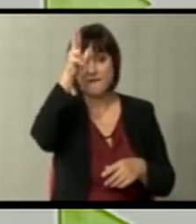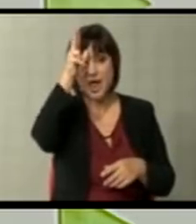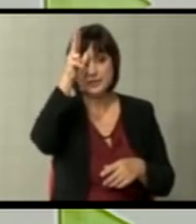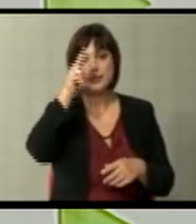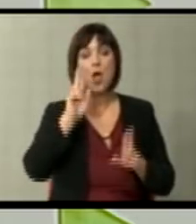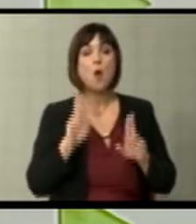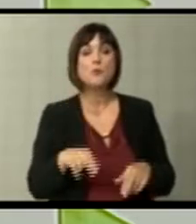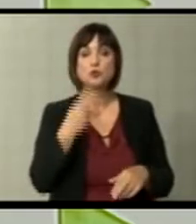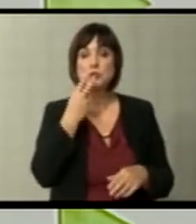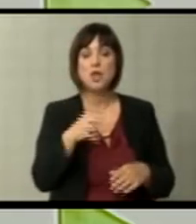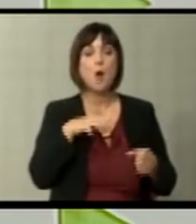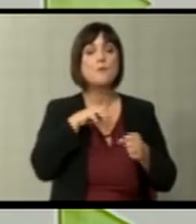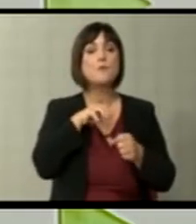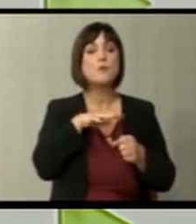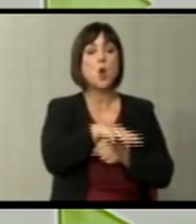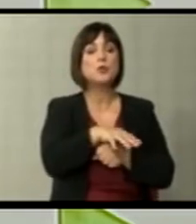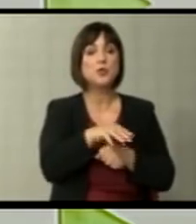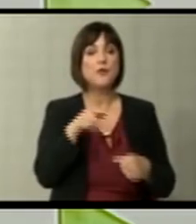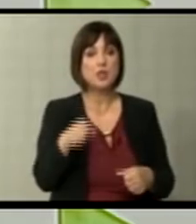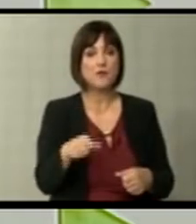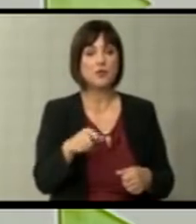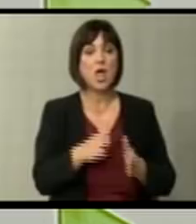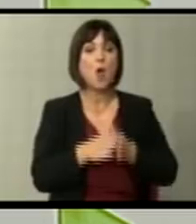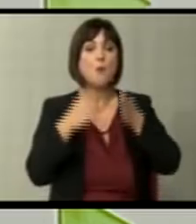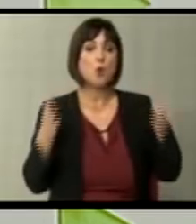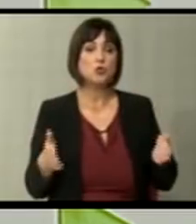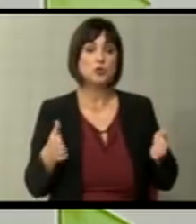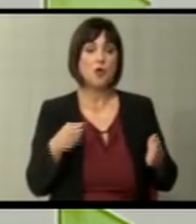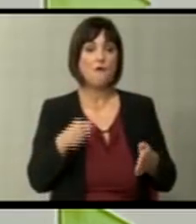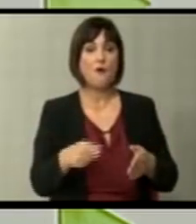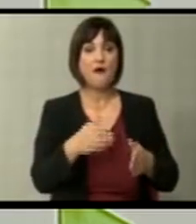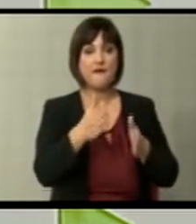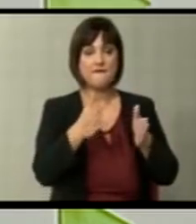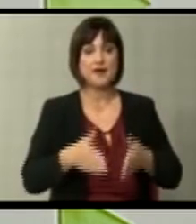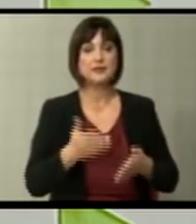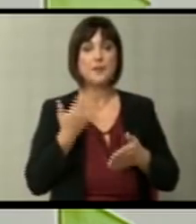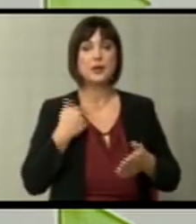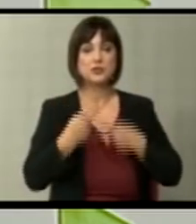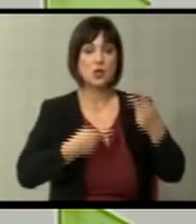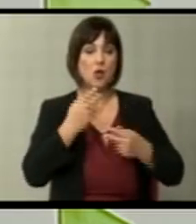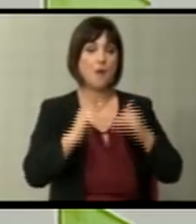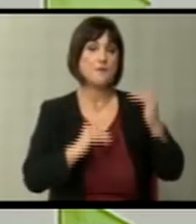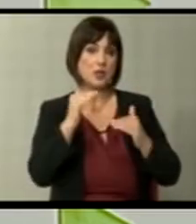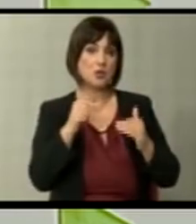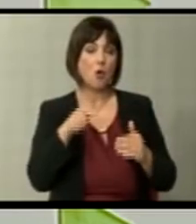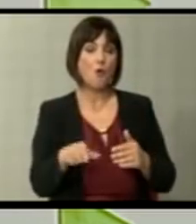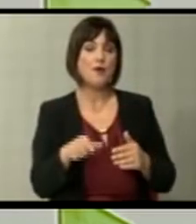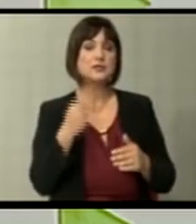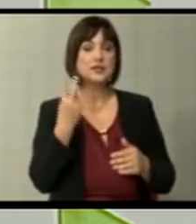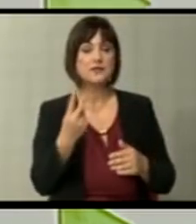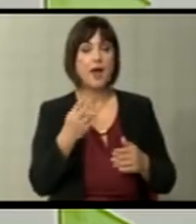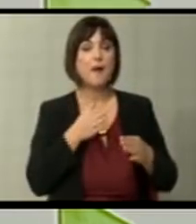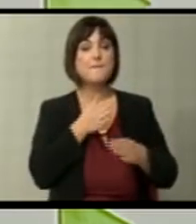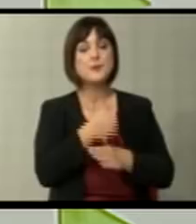може да се види и противење воопшто на проширувањето во оваа фаза пред да се ревидира методологијата. Така тоа са два